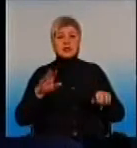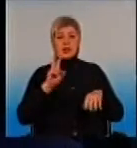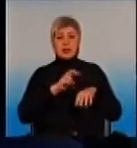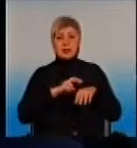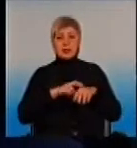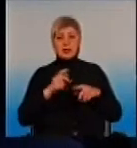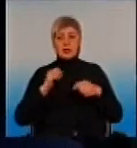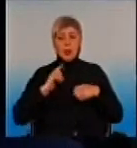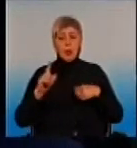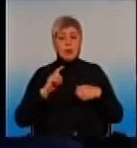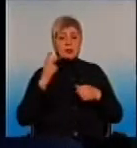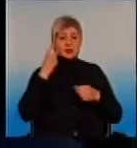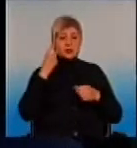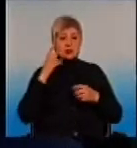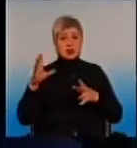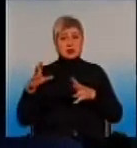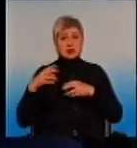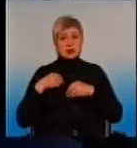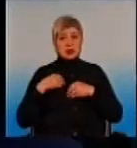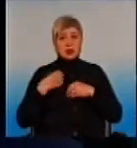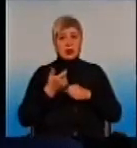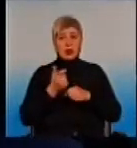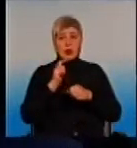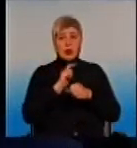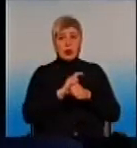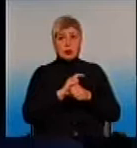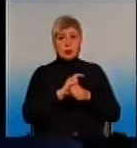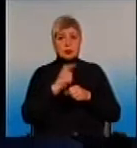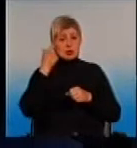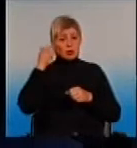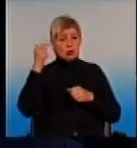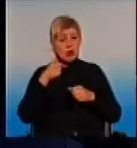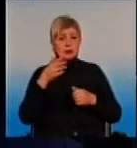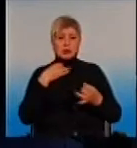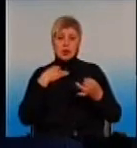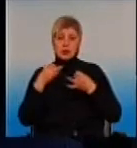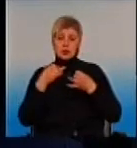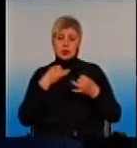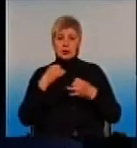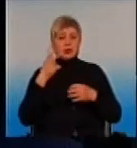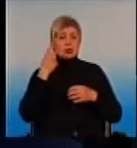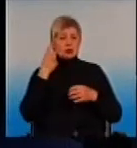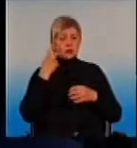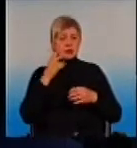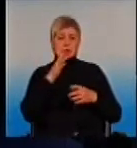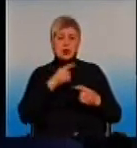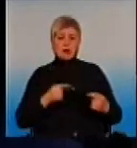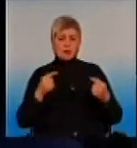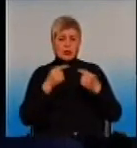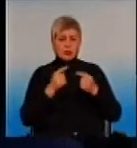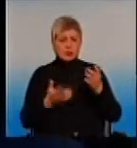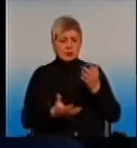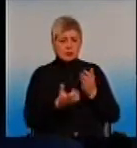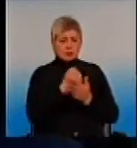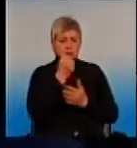Да, и мы всегда с ней очень так грамотно общались. И всегда она вовремя все выявляла там у